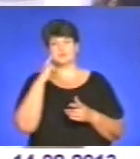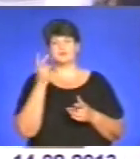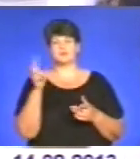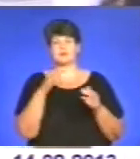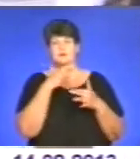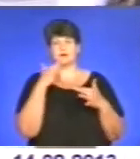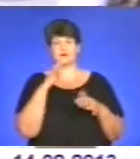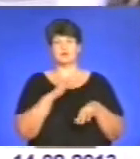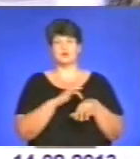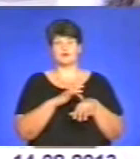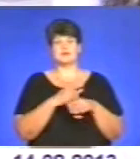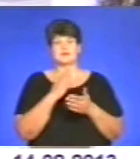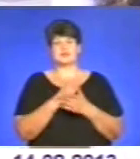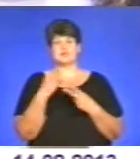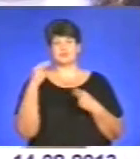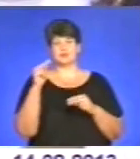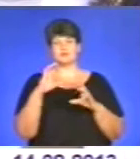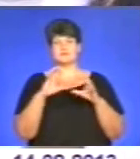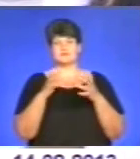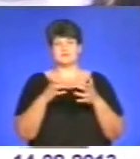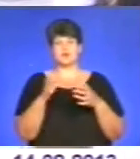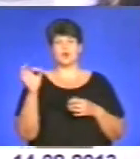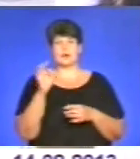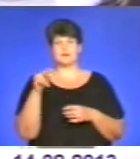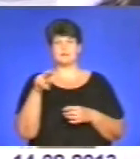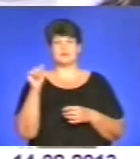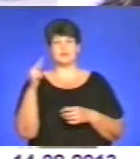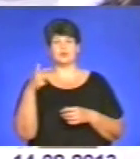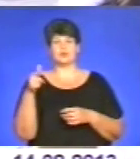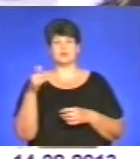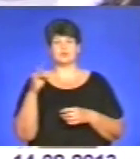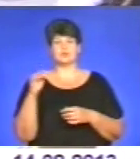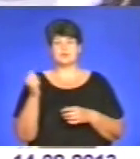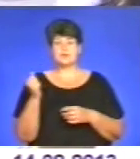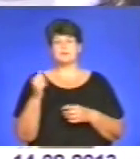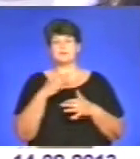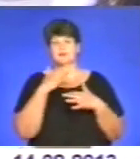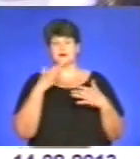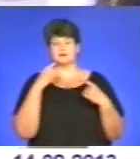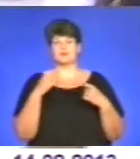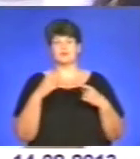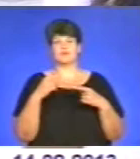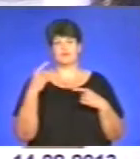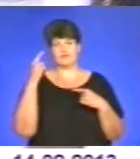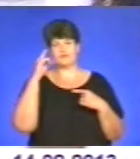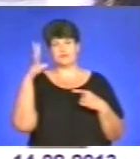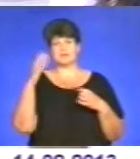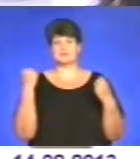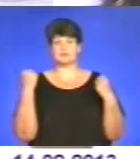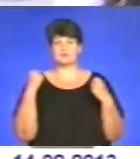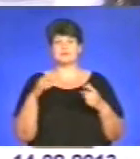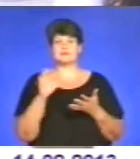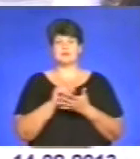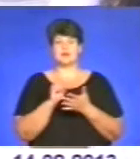болівальників, тому що в нас є чемпіонка світу з біатлону Олена Підорушна. І також багато видатних спортсменів, які займали